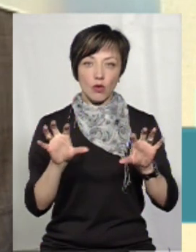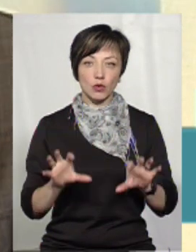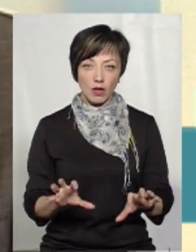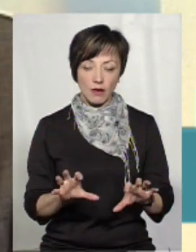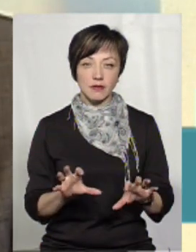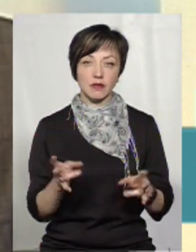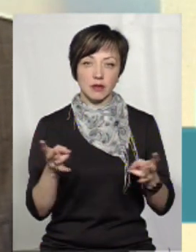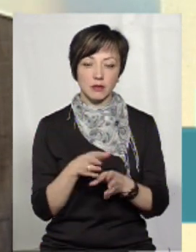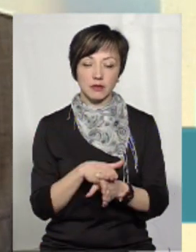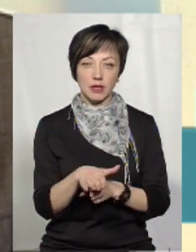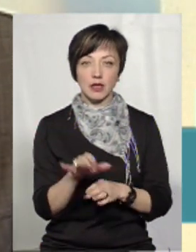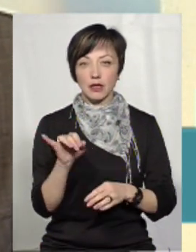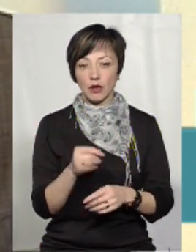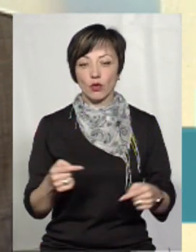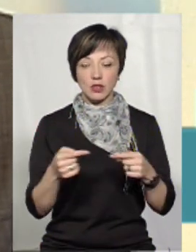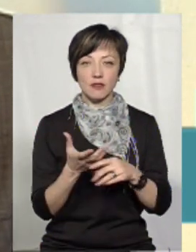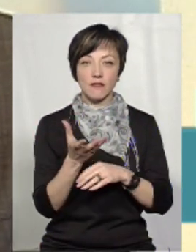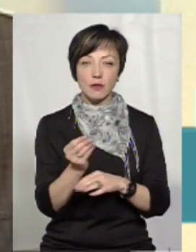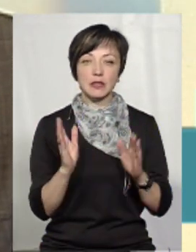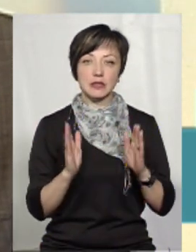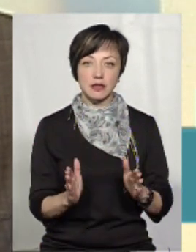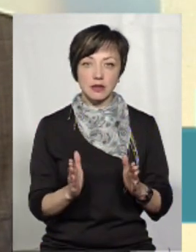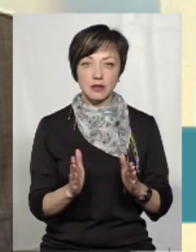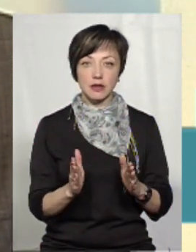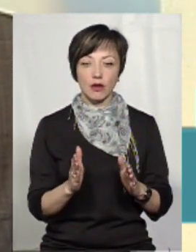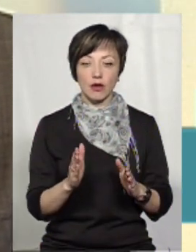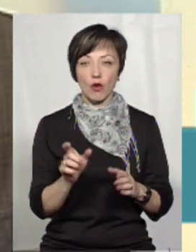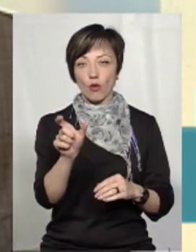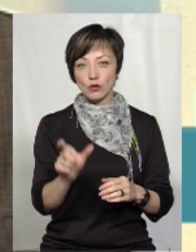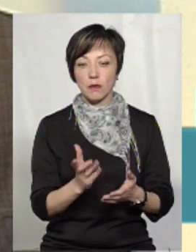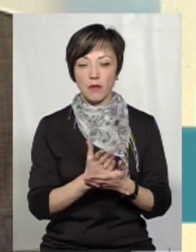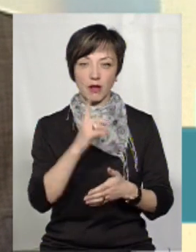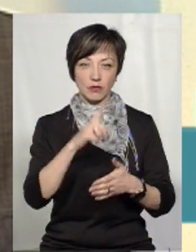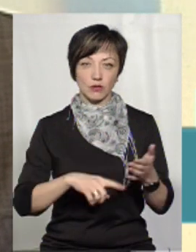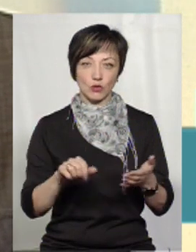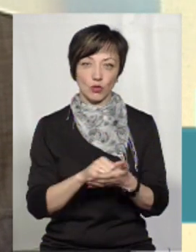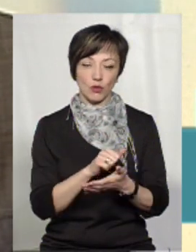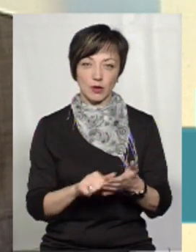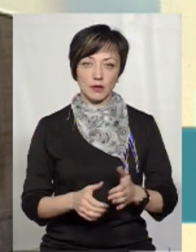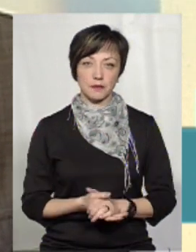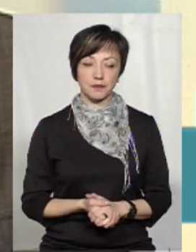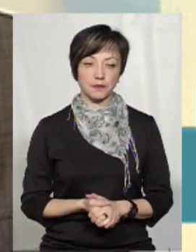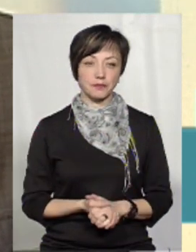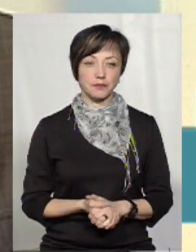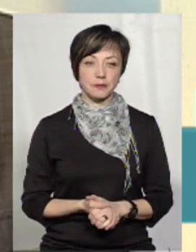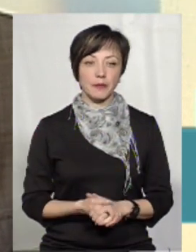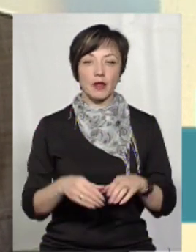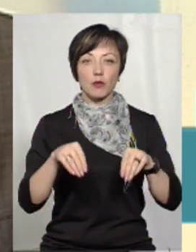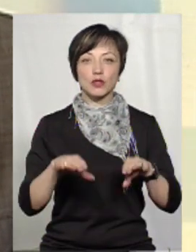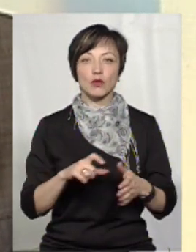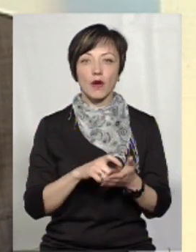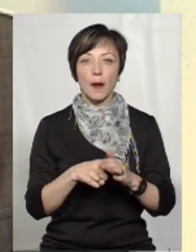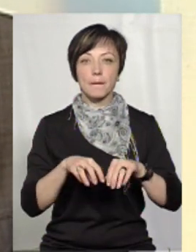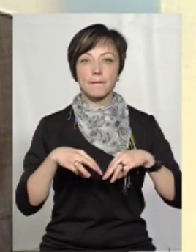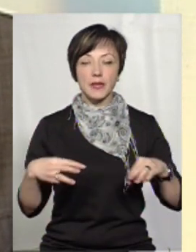цивільного законодавства і однозначно виплата буде здійснюватися особі, яка має на те відповідні повноваження. У постанові